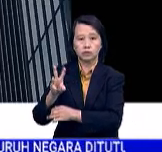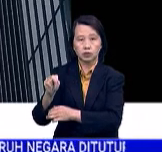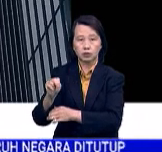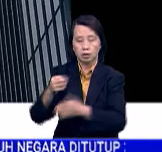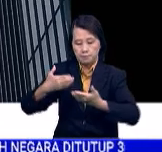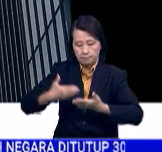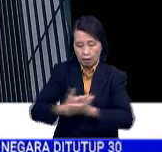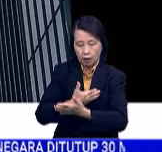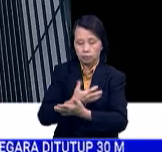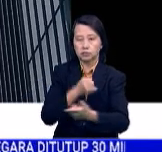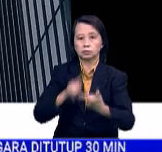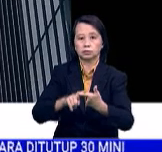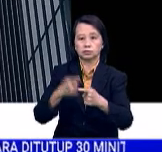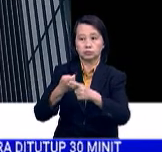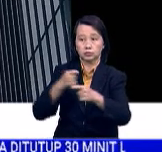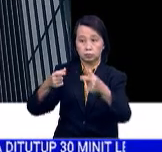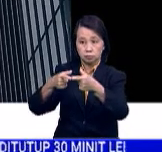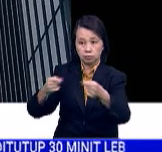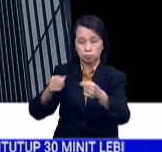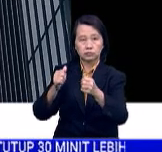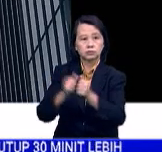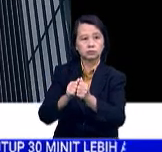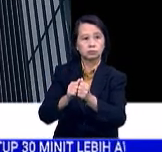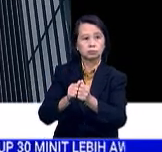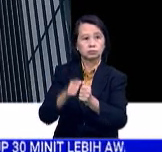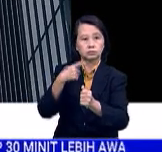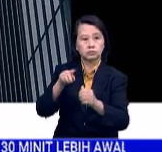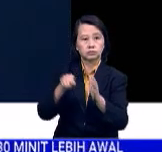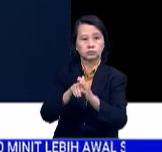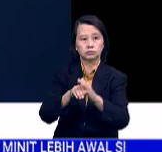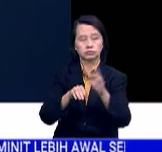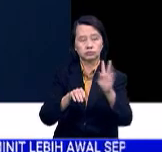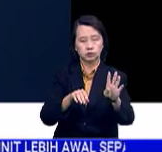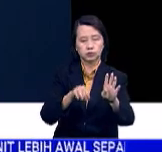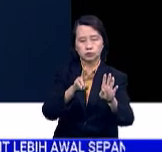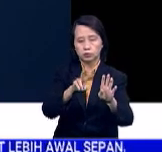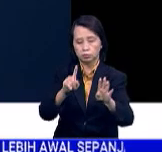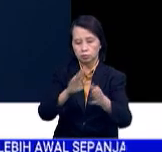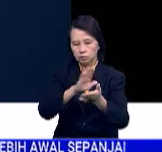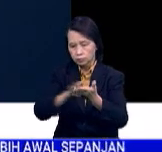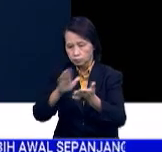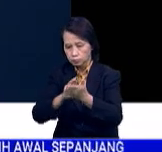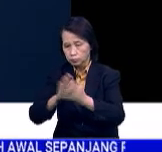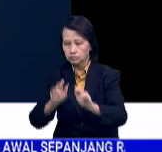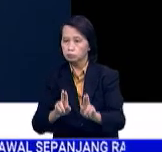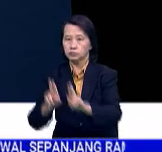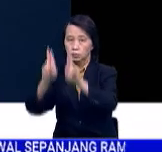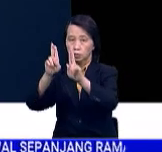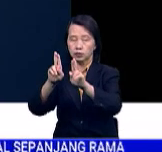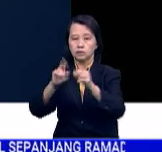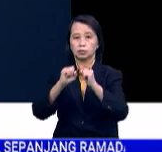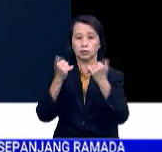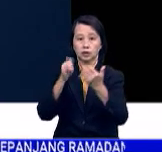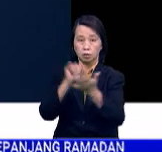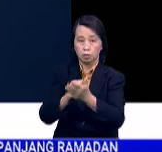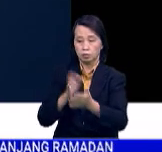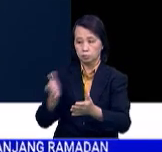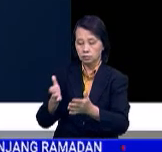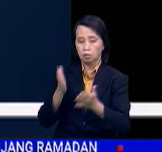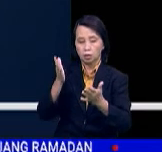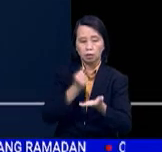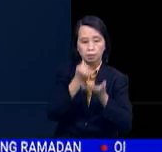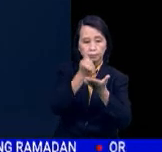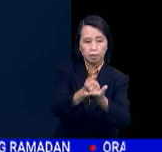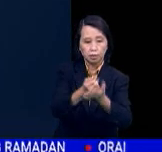baru serta projek Digital Brain 2021 yang dikemaskini syarikat itu. Strategi tersebut bakal membantu